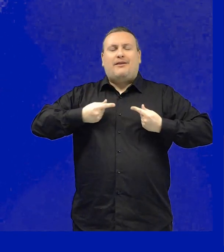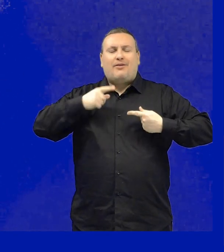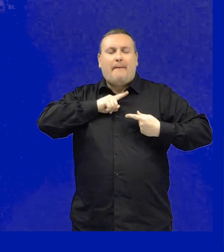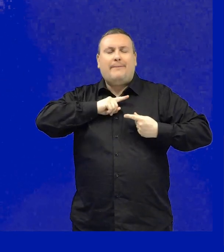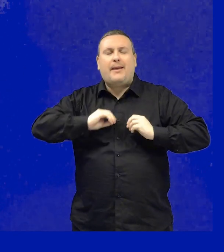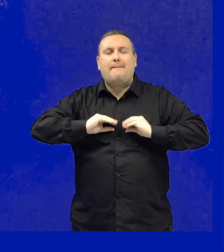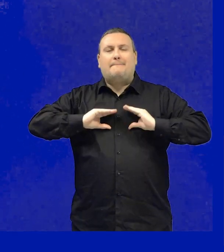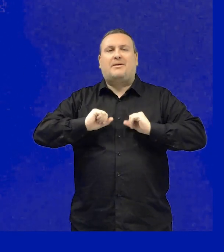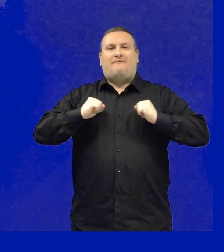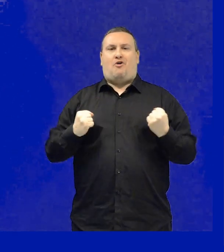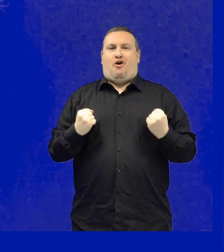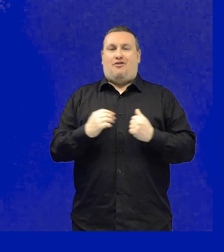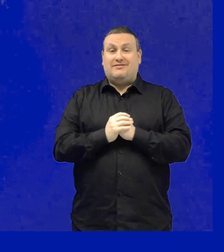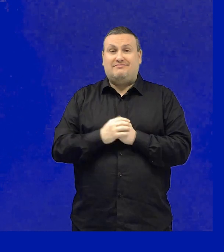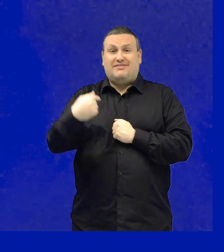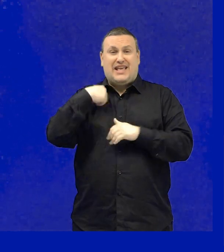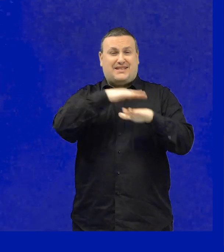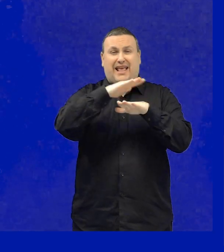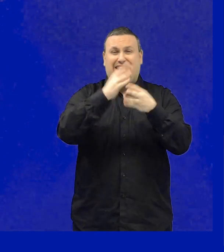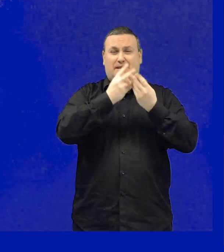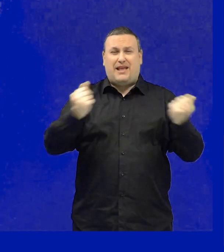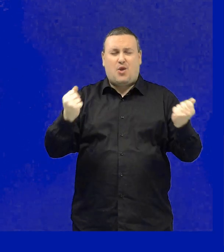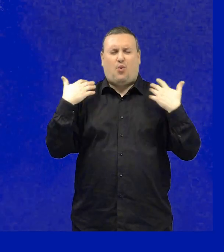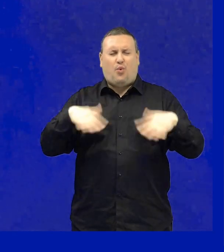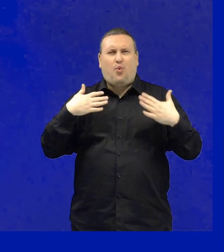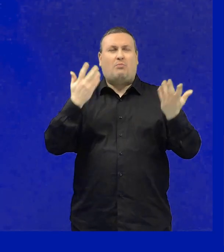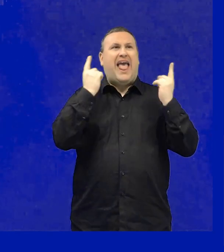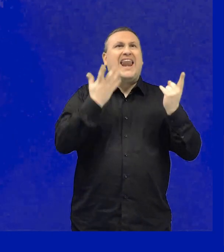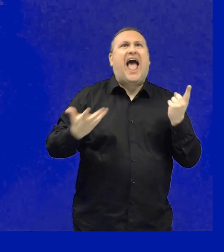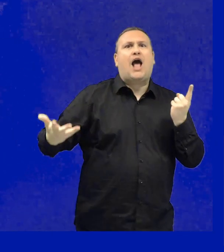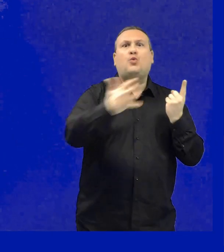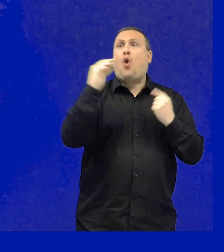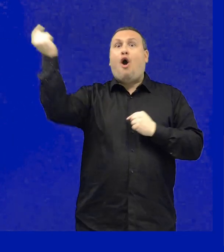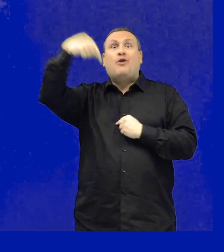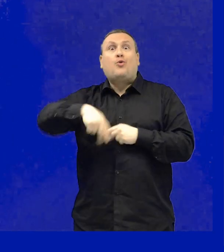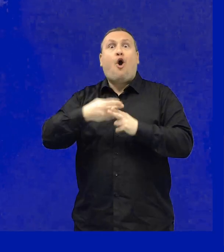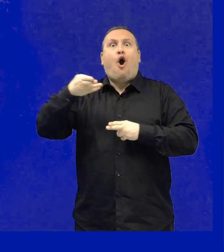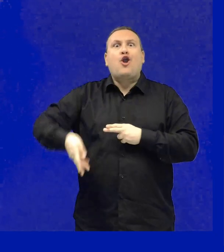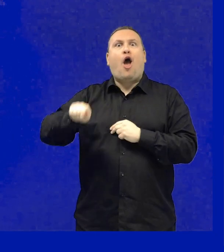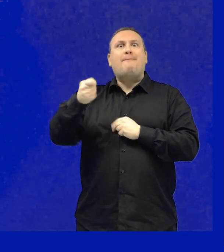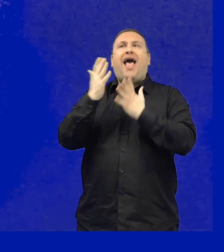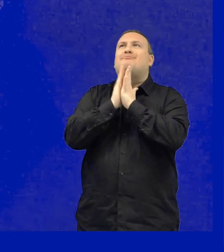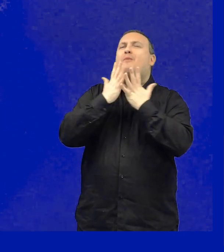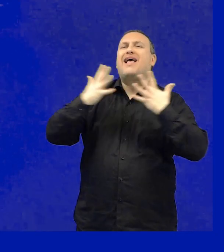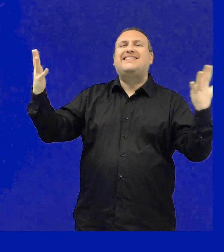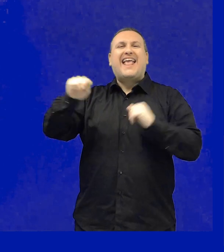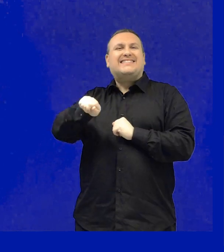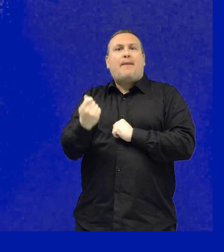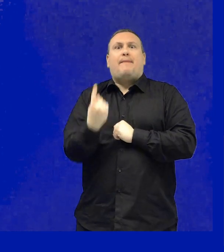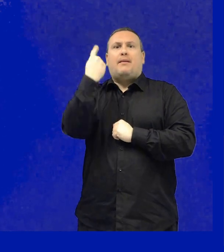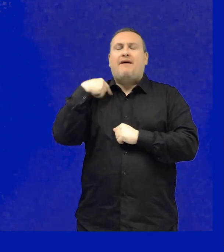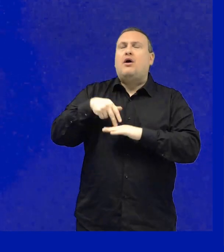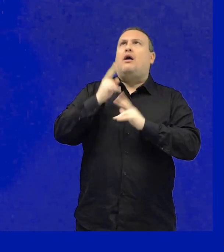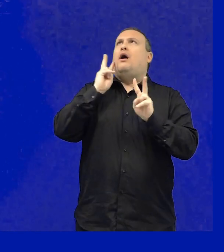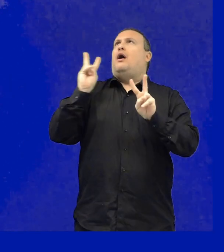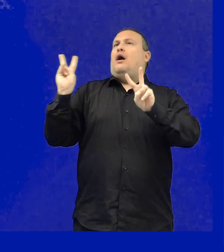senso di spiritualità. Ho vissuto esperienze spirituali molto importanti in mezzo alla natura o venendo a San Pietro per la